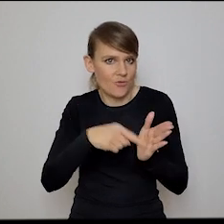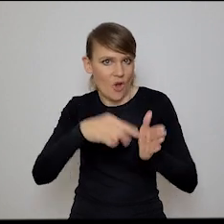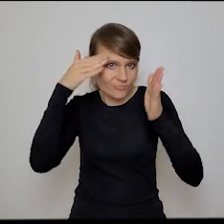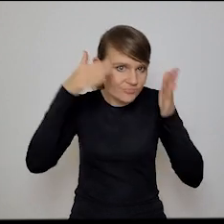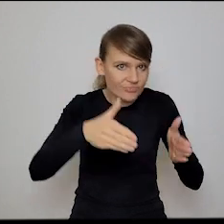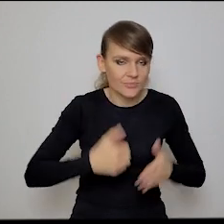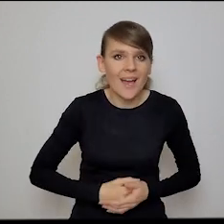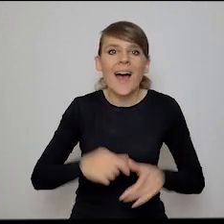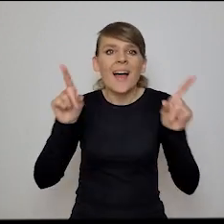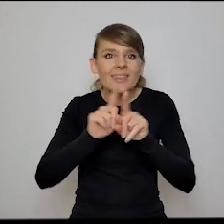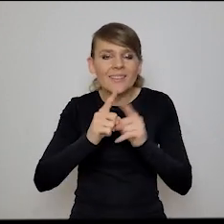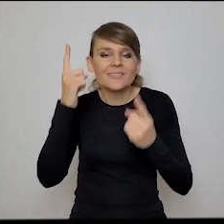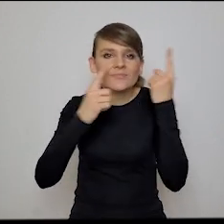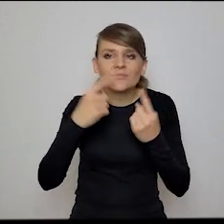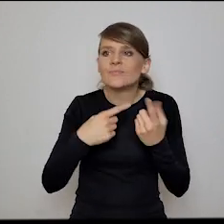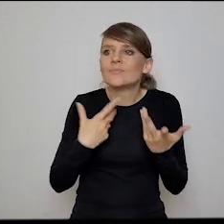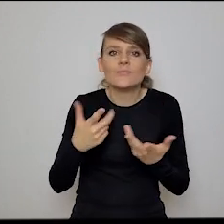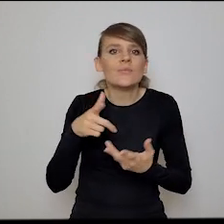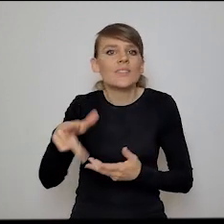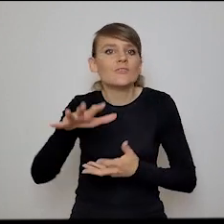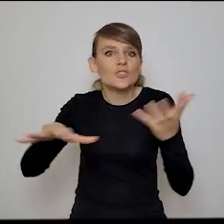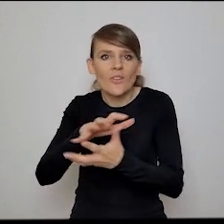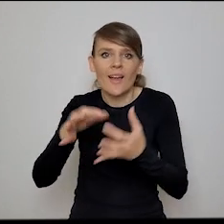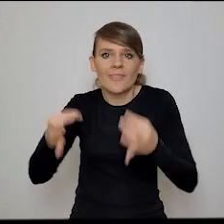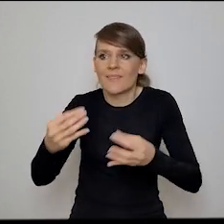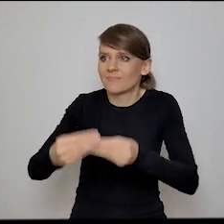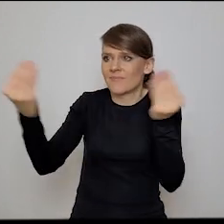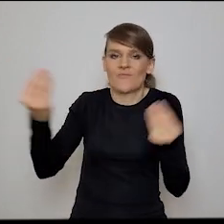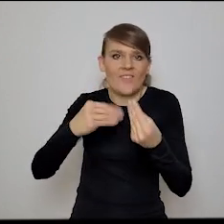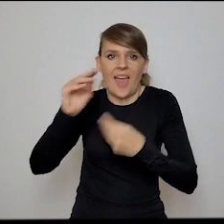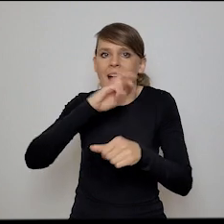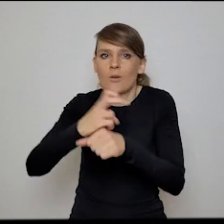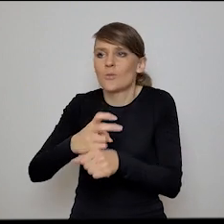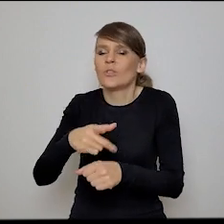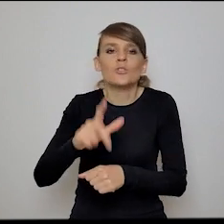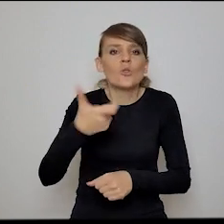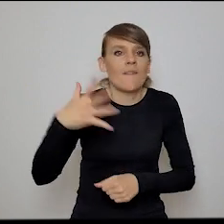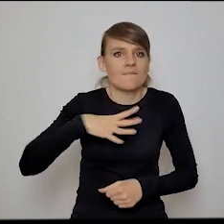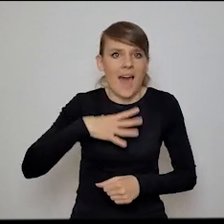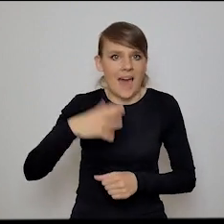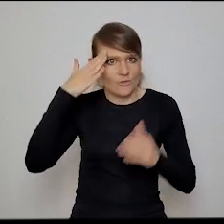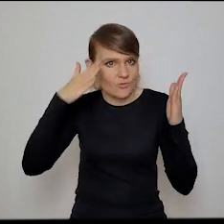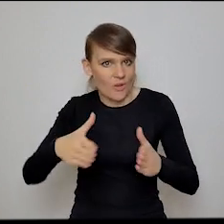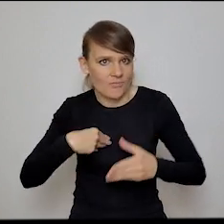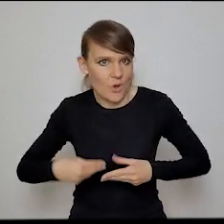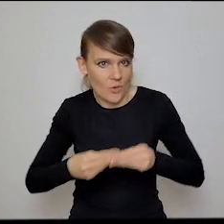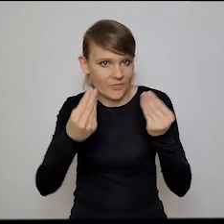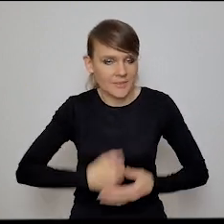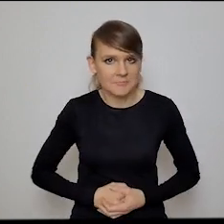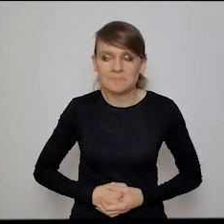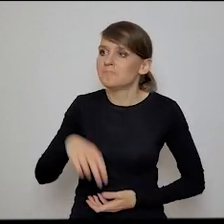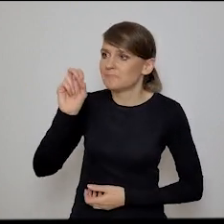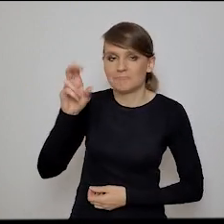ale też w co inwestować w świecie postępującej automatyzacji. No tak, zdecydowanie. To znaczy,